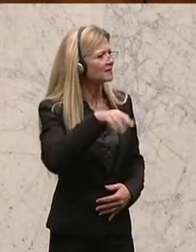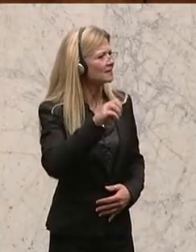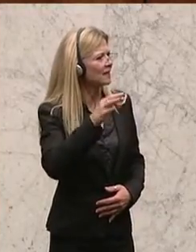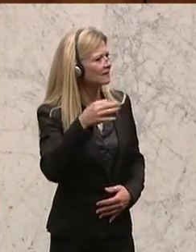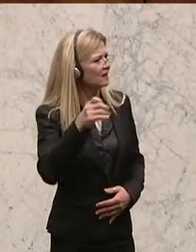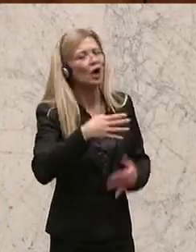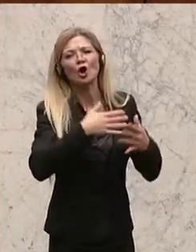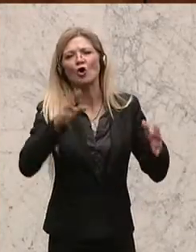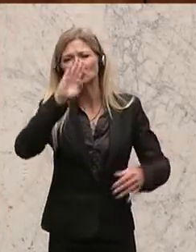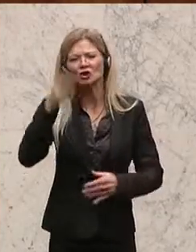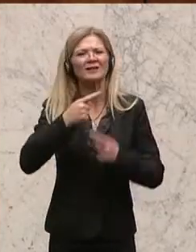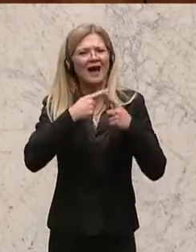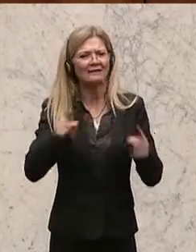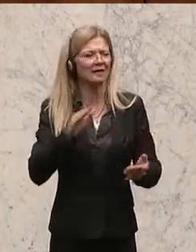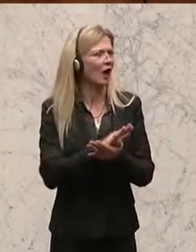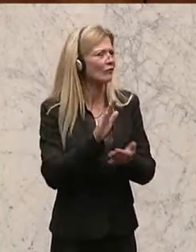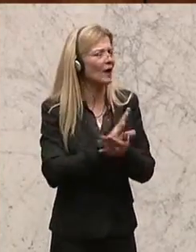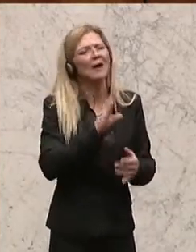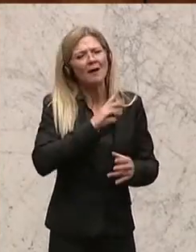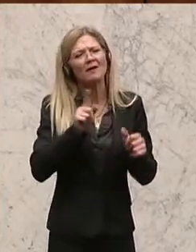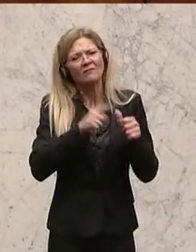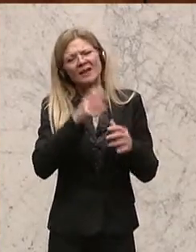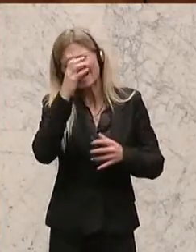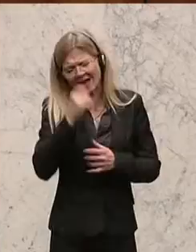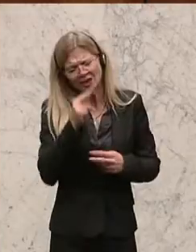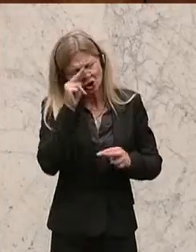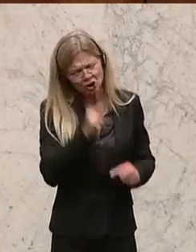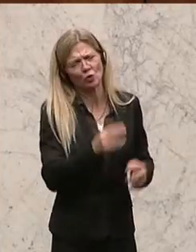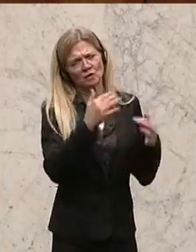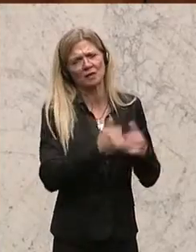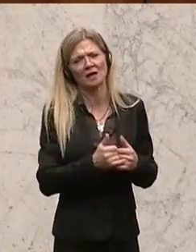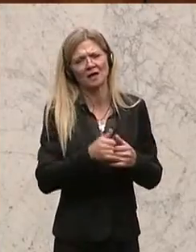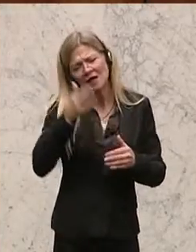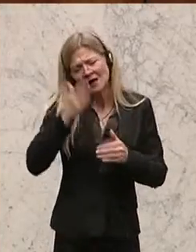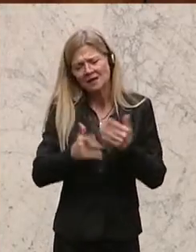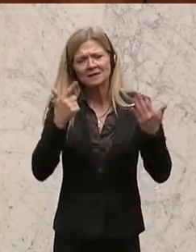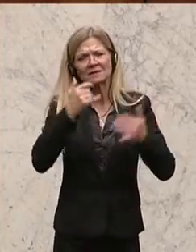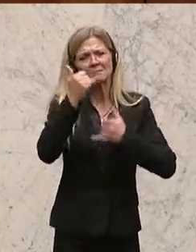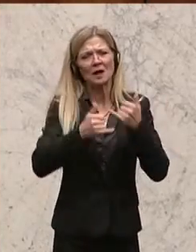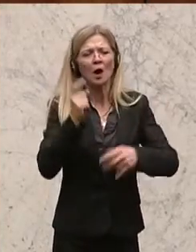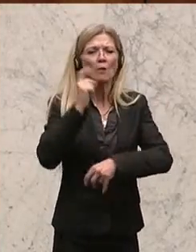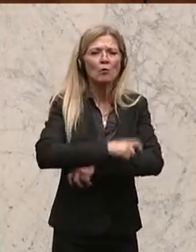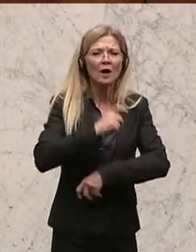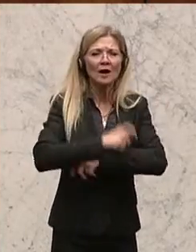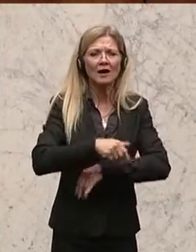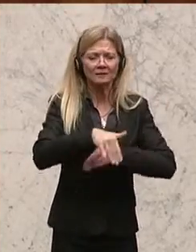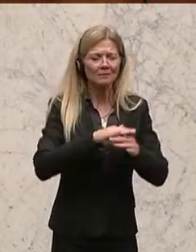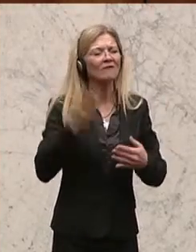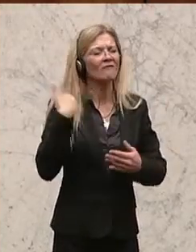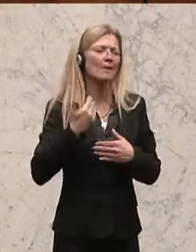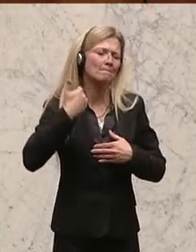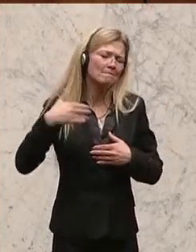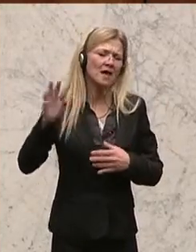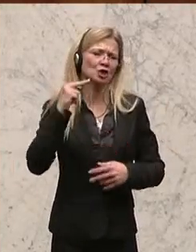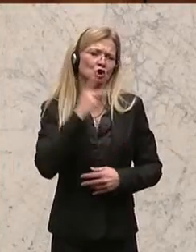Aber wenn Sie sich die Zahlen ernsthaft vergegenwärtigen, in den letzten sieben Jahren haben die burgenländischen Gemeinden ein Mehr an Sozialausgaben